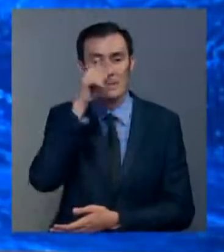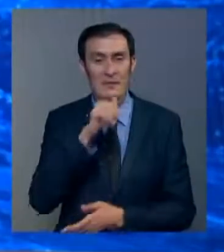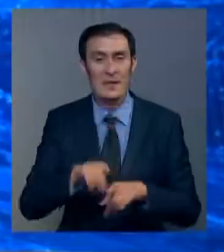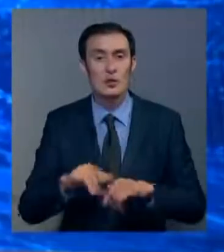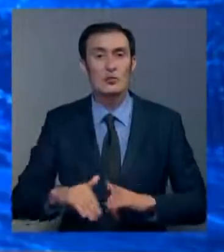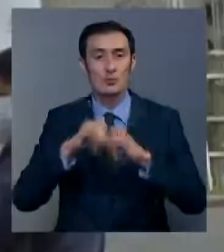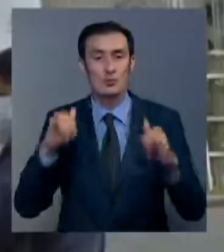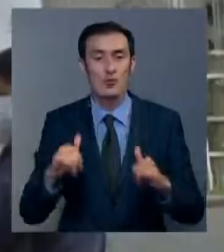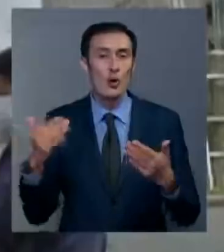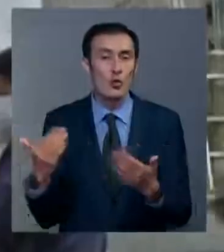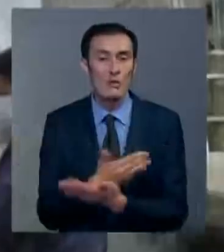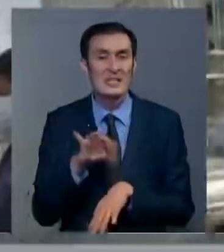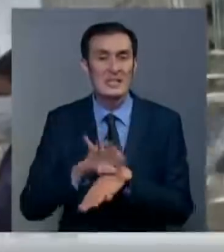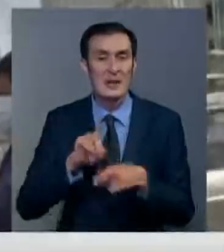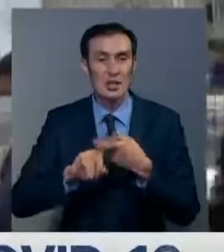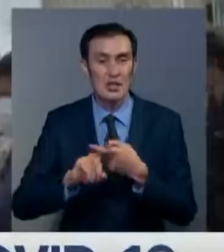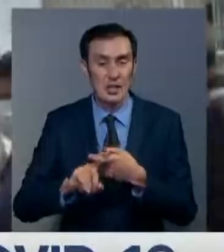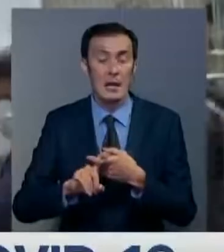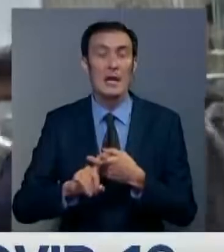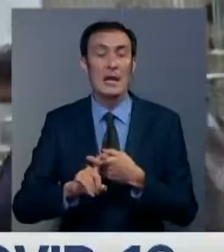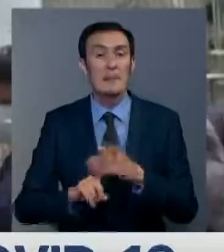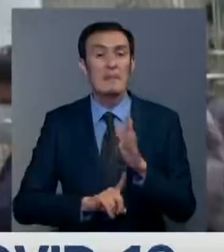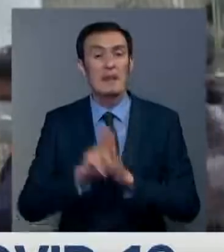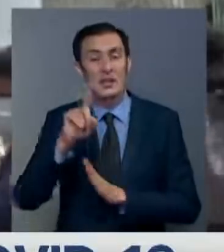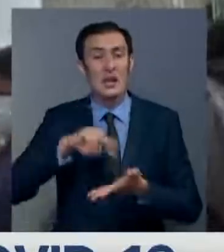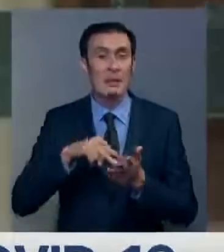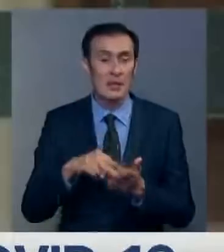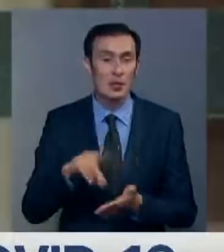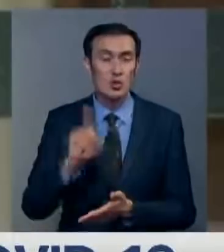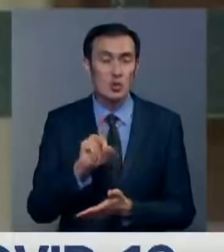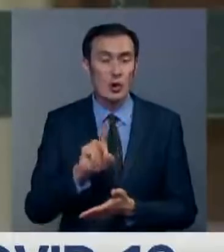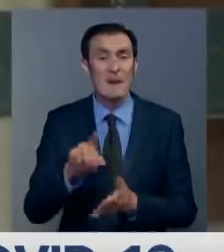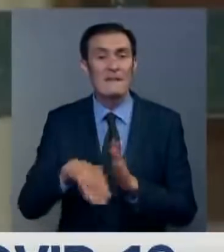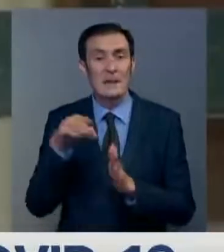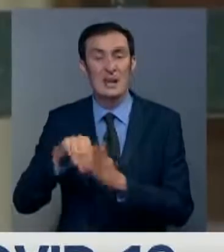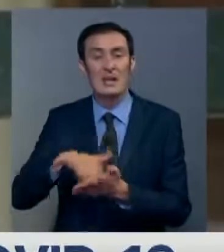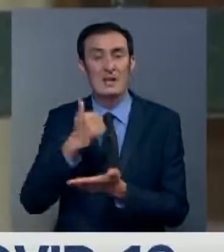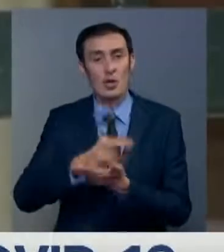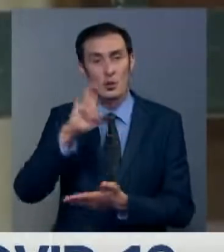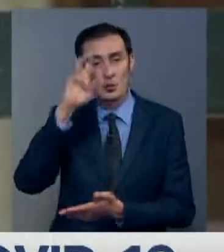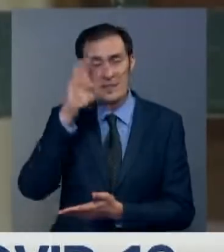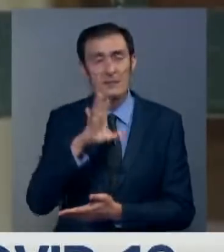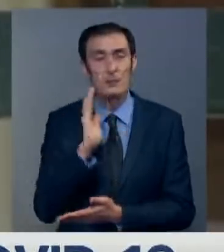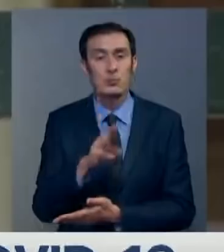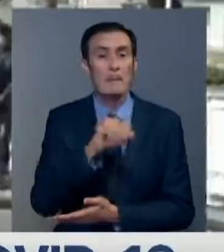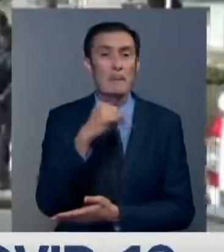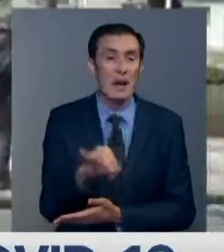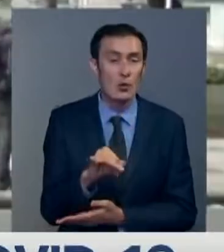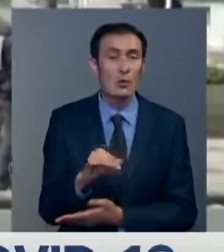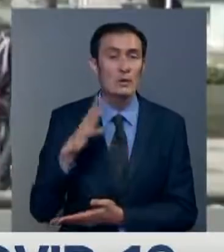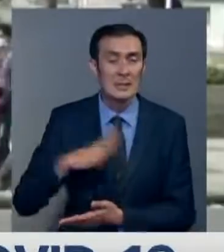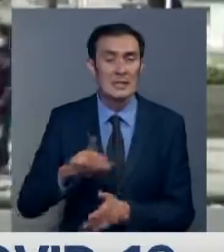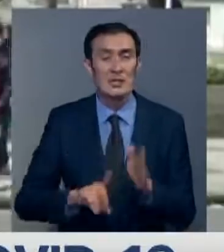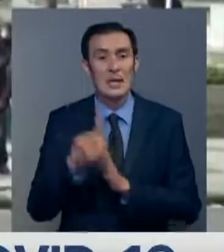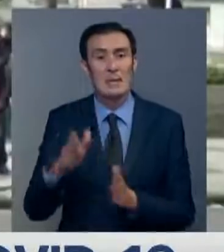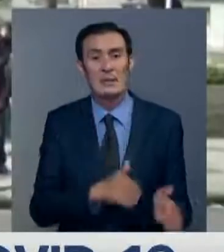скачок новых заражений коронавирусом. Первоначально планировалось, что президентские выборы в Боливии пройдут в мае, однако их